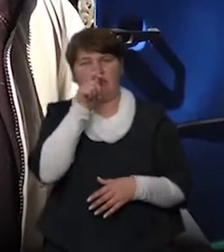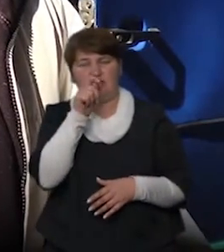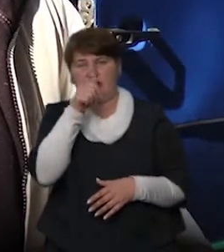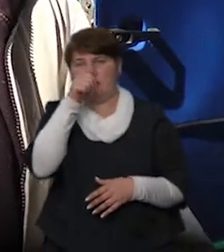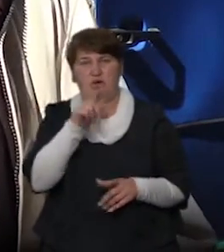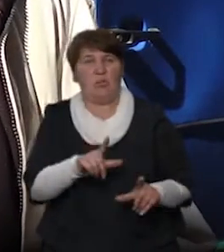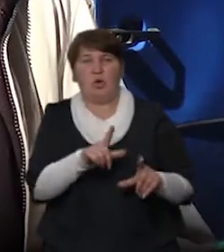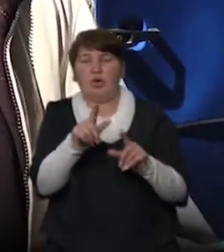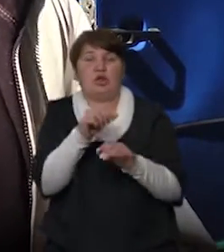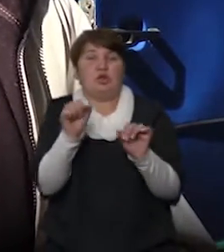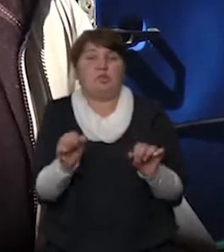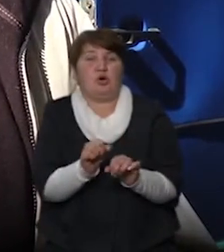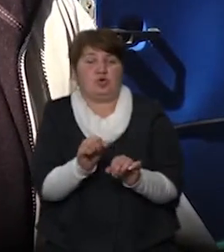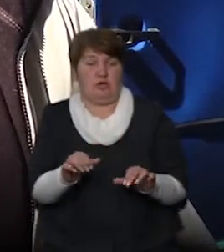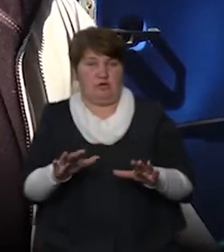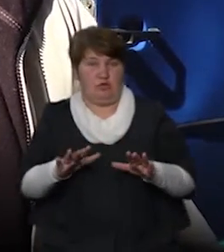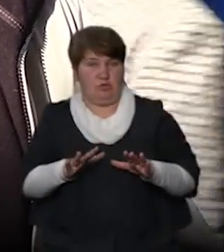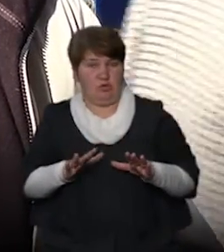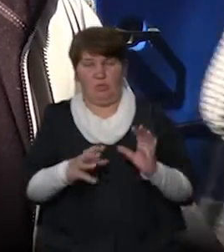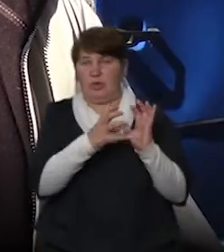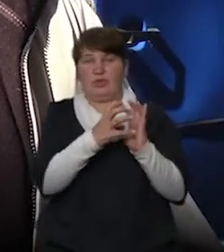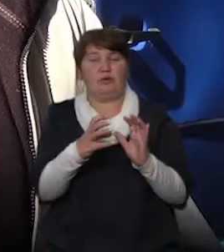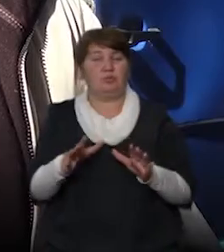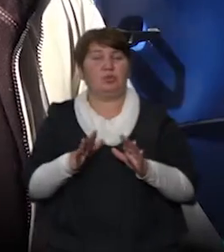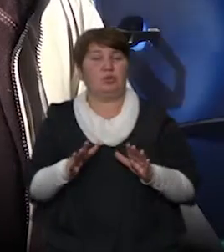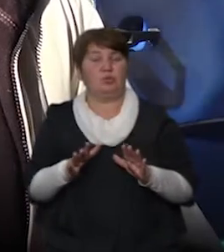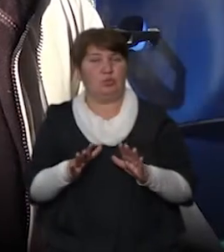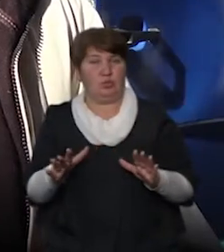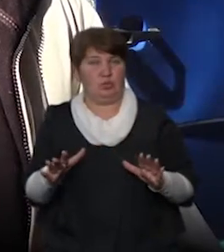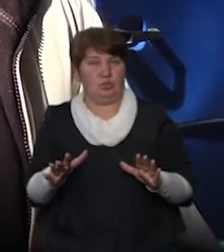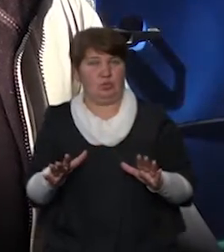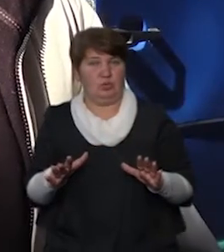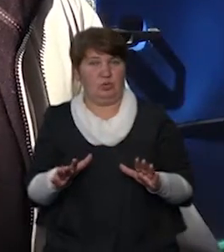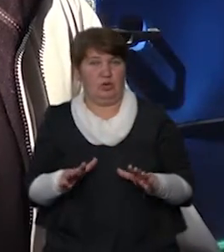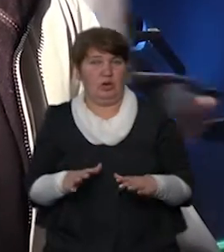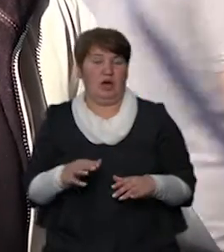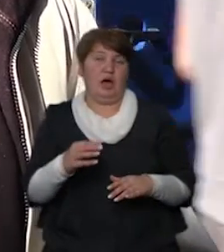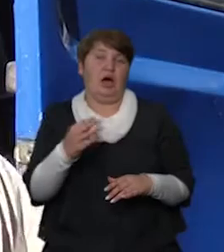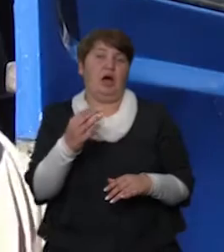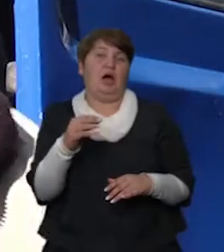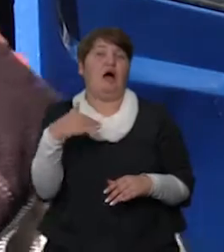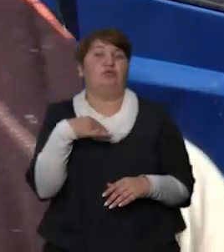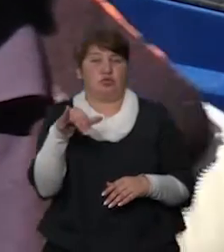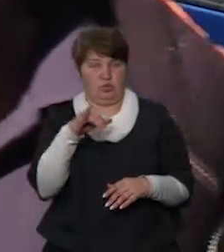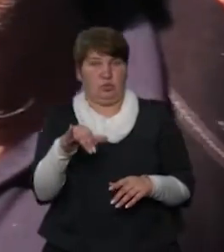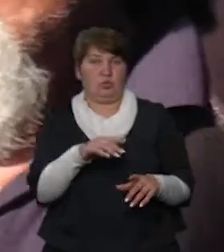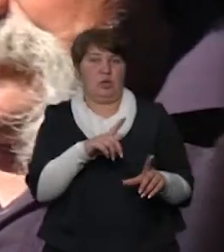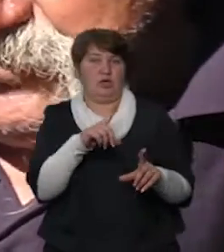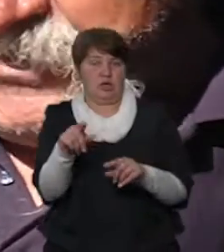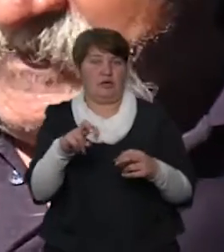Не можна було. Транспорт не ходив. А тиждень тому я їхав в суботу. З Франківська